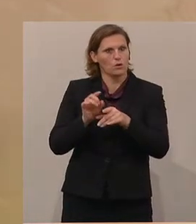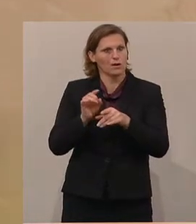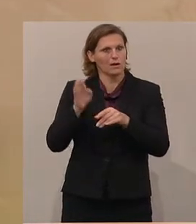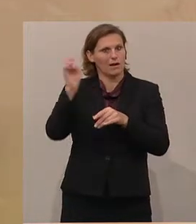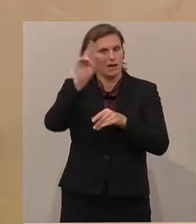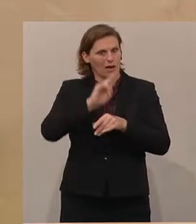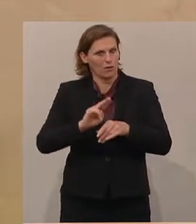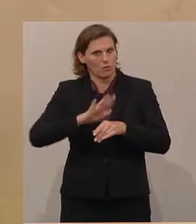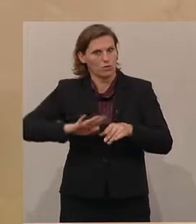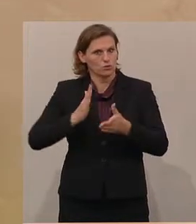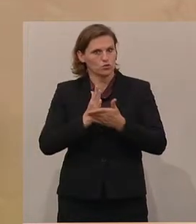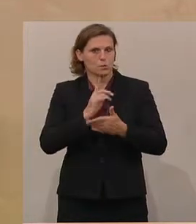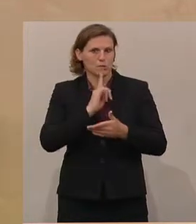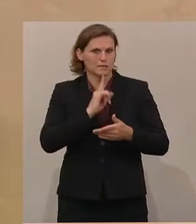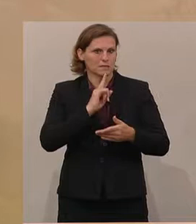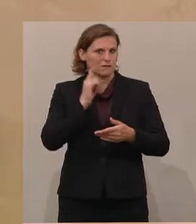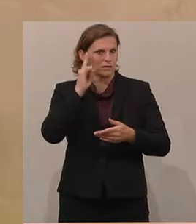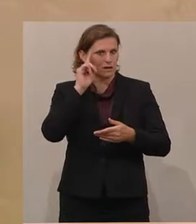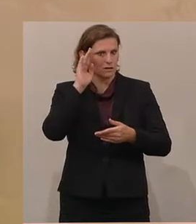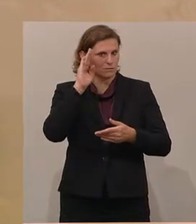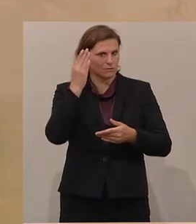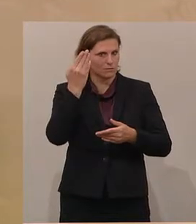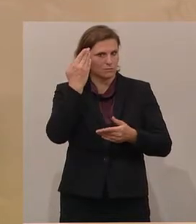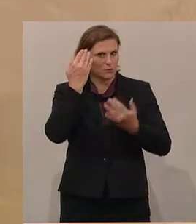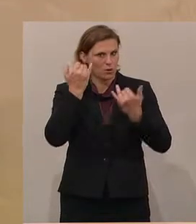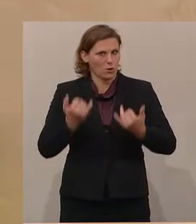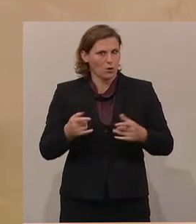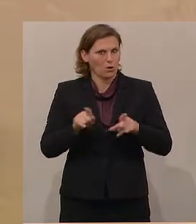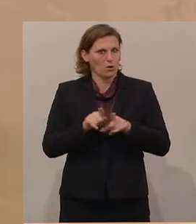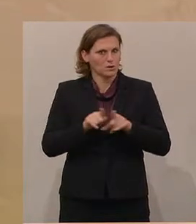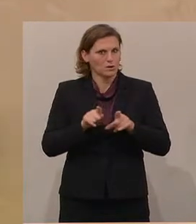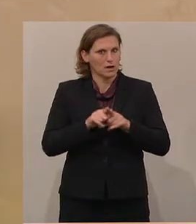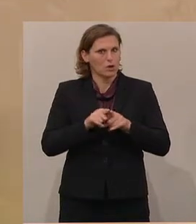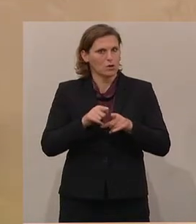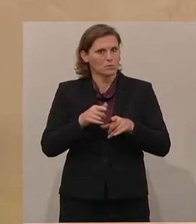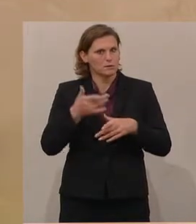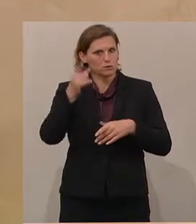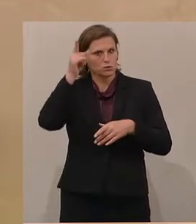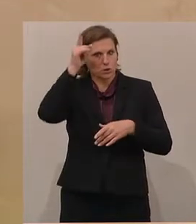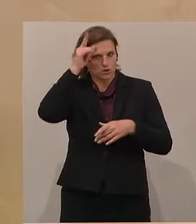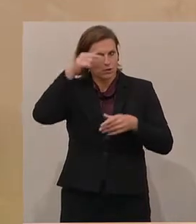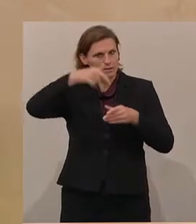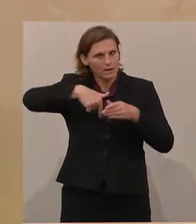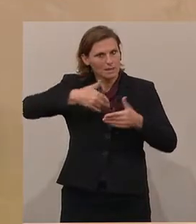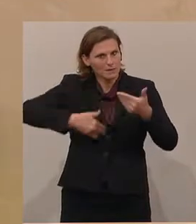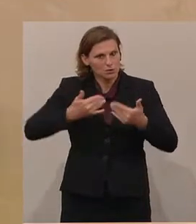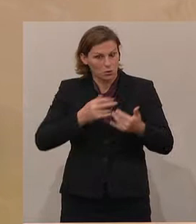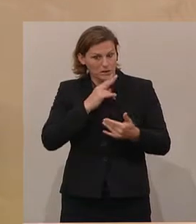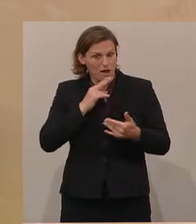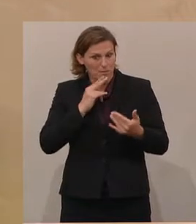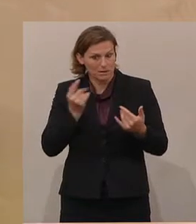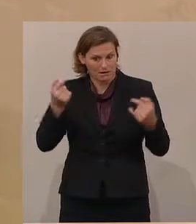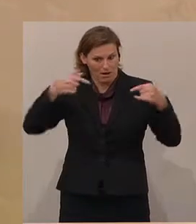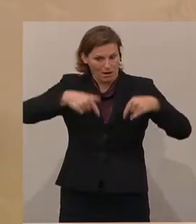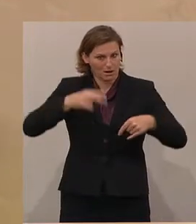Unionsebene ein Umdenken. Und das findet heute auch statt mit dem deutschen Innenminister, der nach Wien kommt, mit dem wir heute am Nachmittag auch